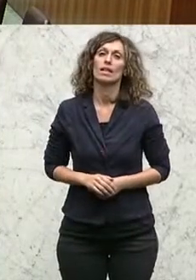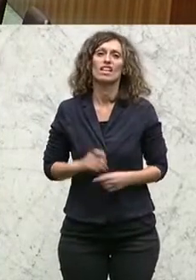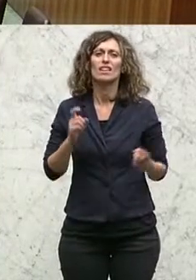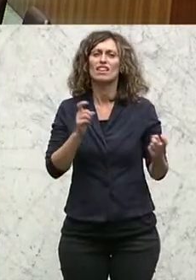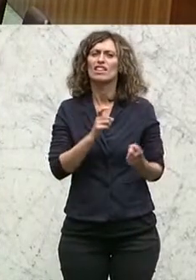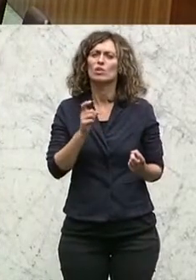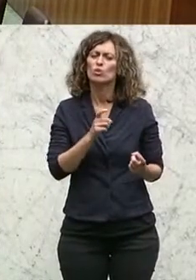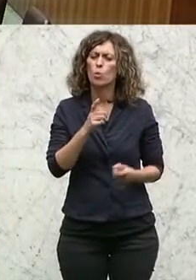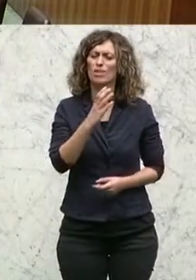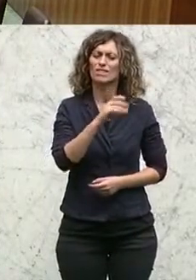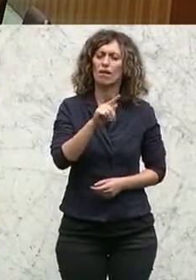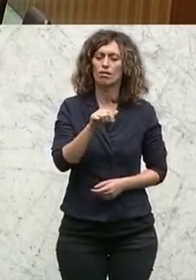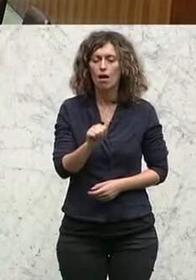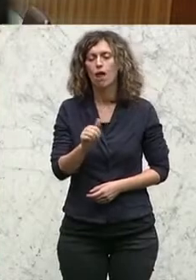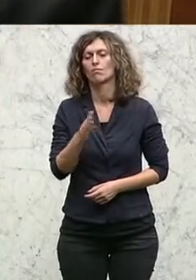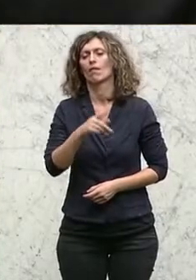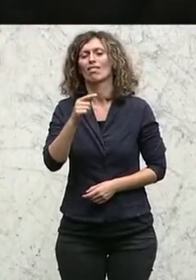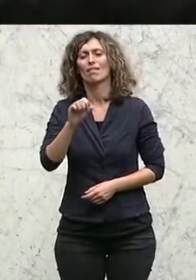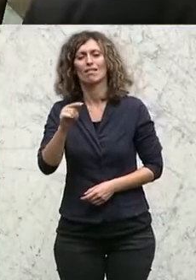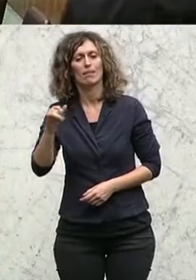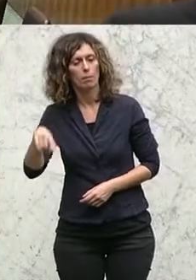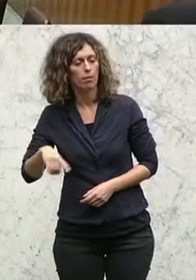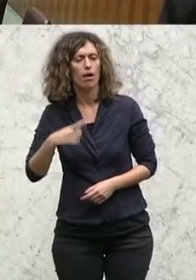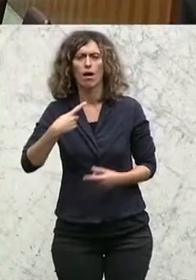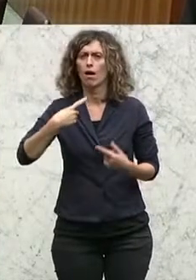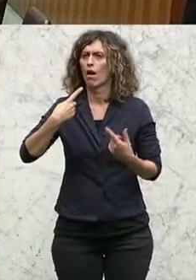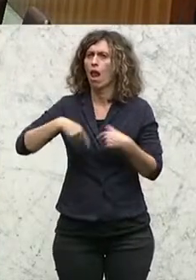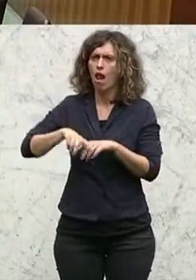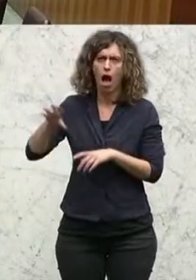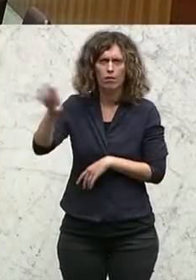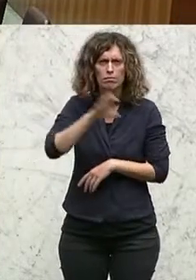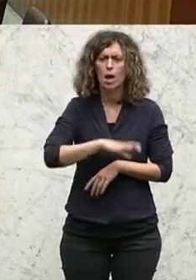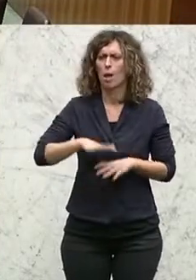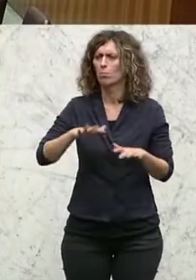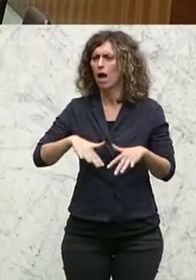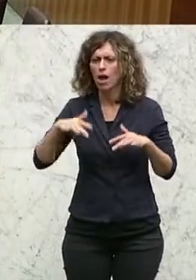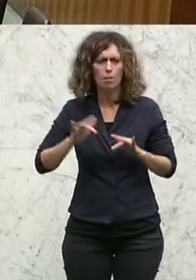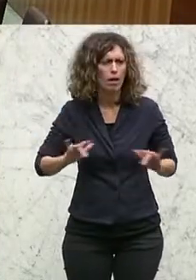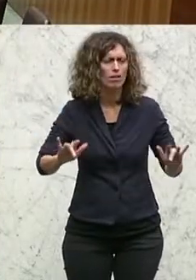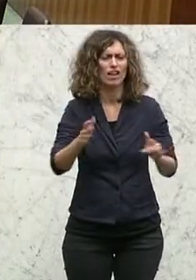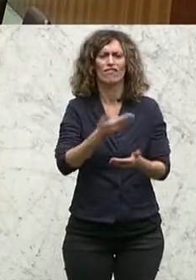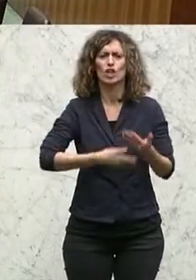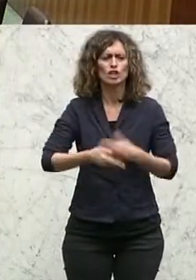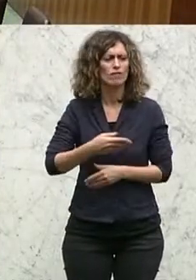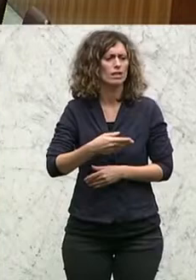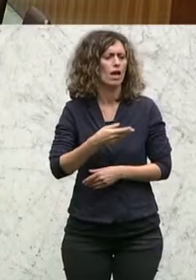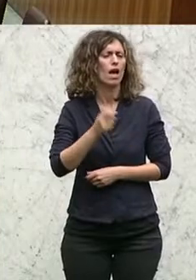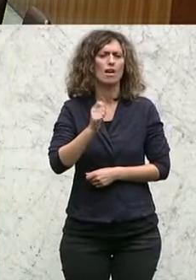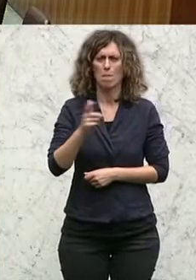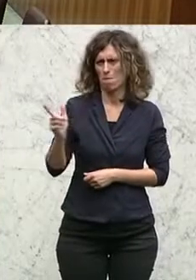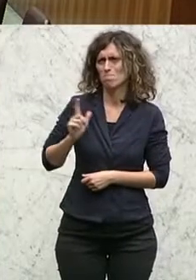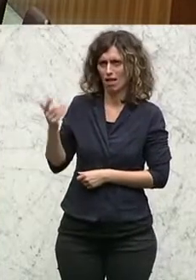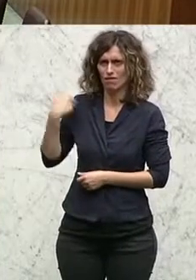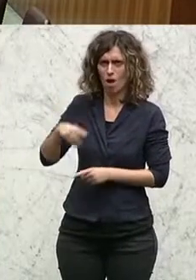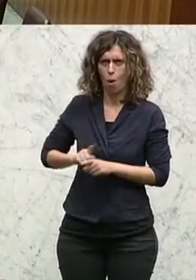über CETA und TTIP zieht sich ja über alle Länderparlamente und über die Wirtschaftskammer, der wir auch sehr lange Zeit miteinander angehört